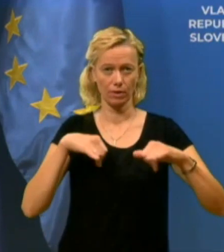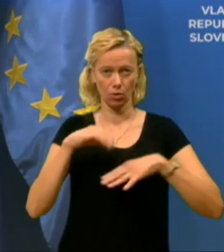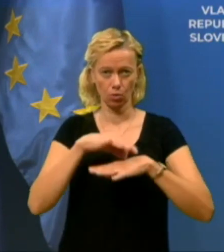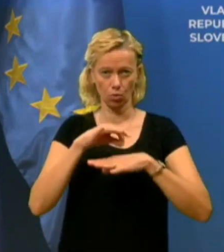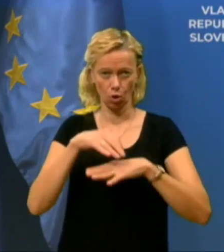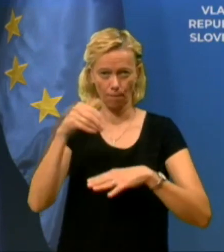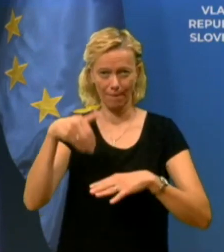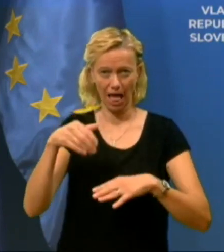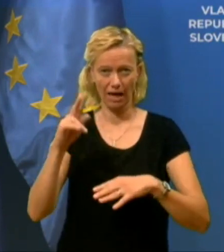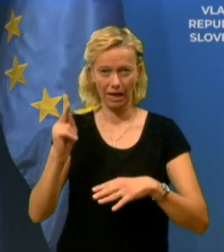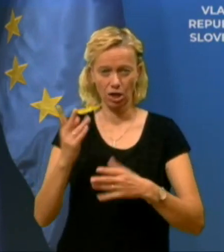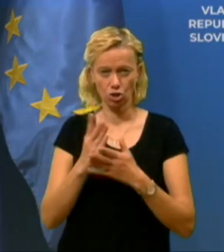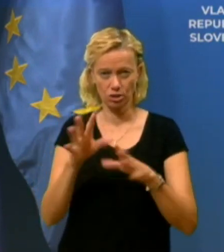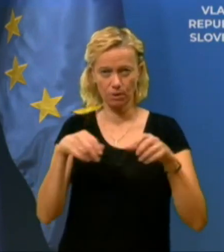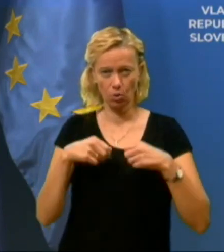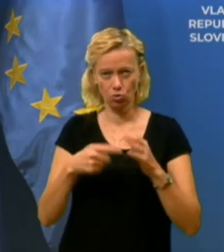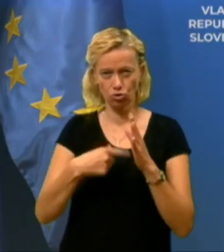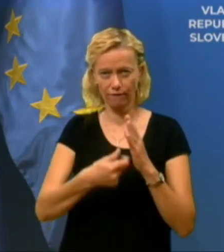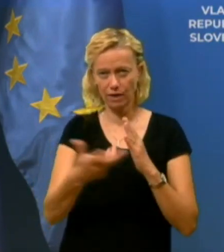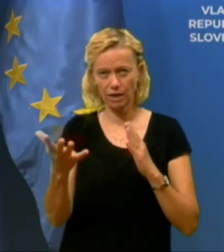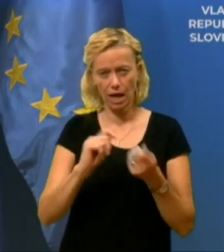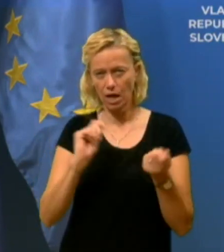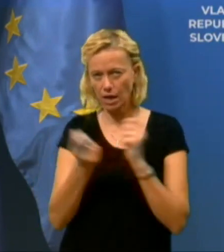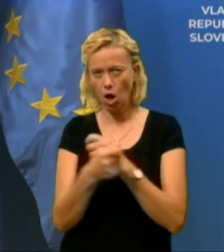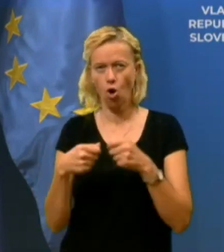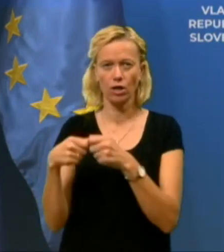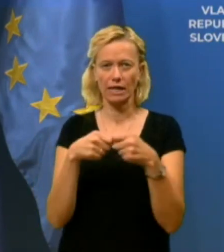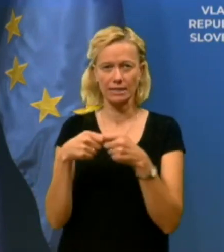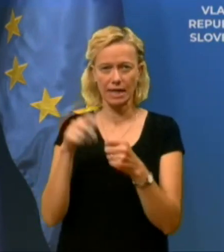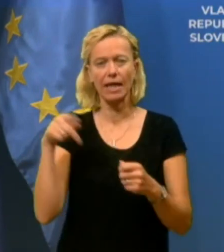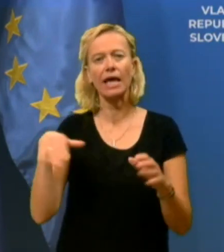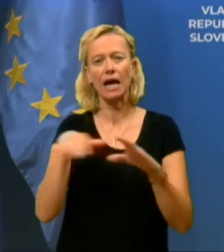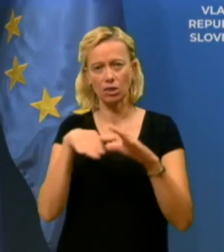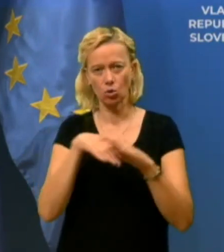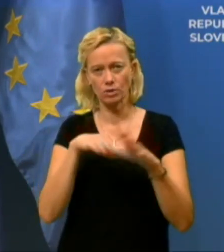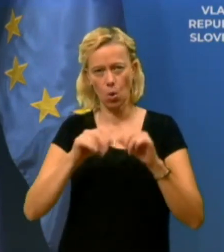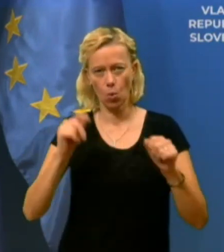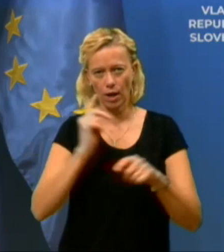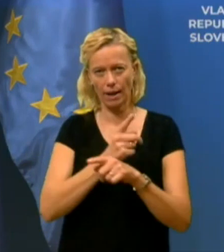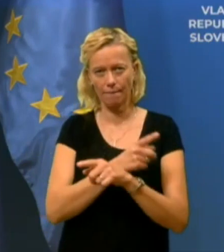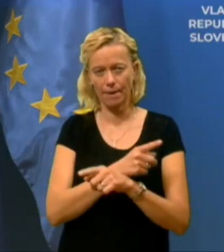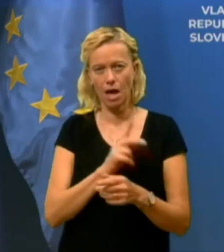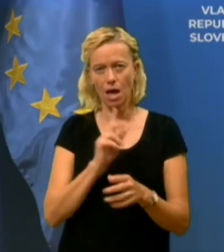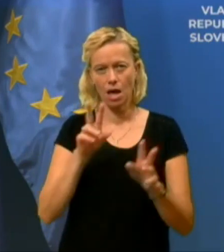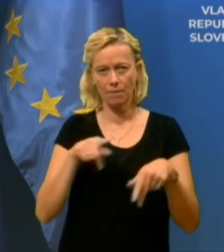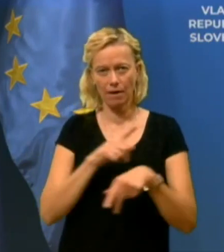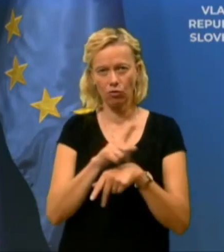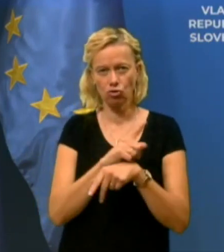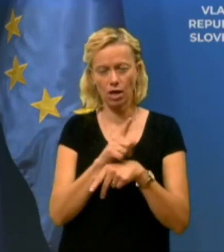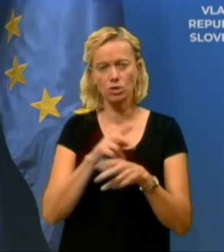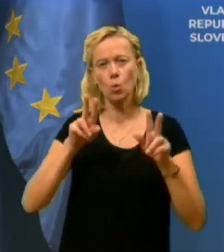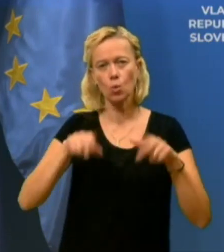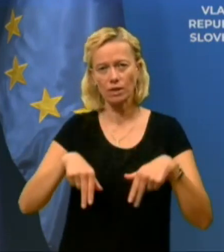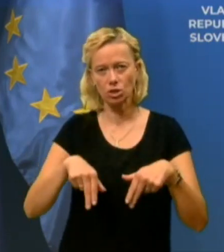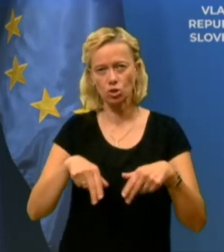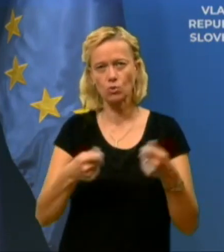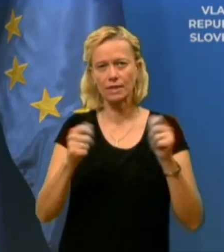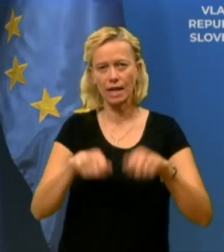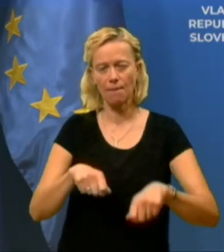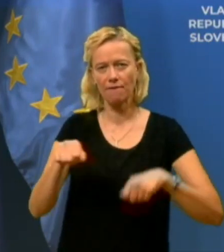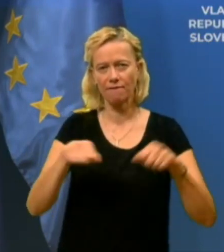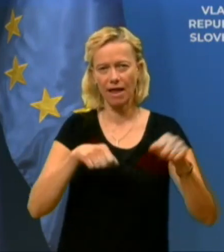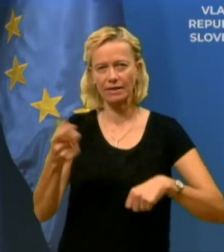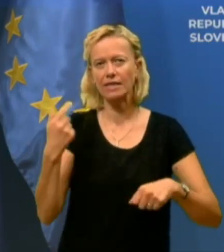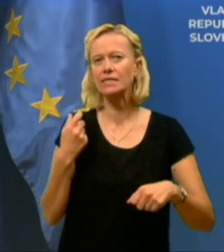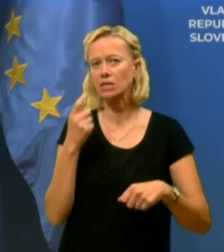Milana Kreka že sprejel številne reorganizacijske in kadrovske ukrepe. Pravočasno je v resničju sklep vlade iz